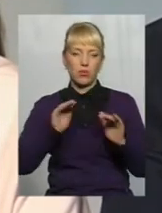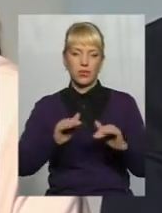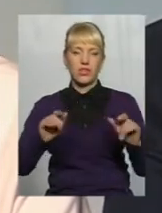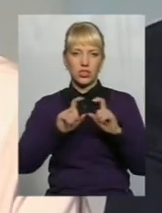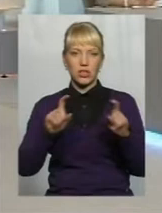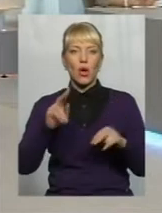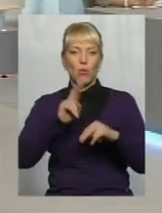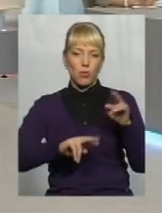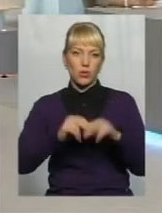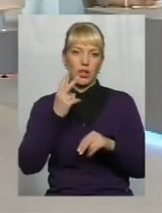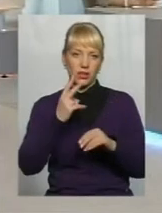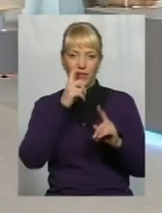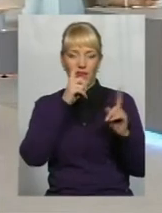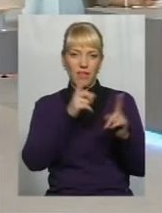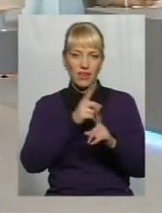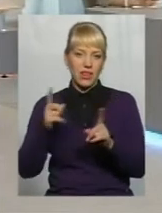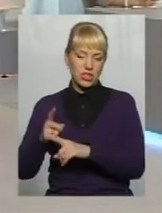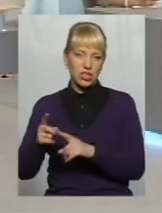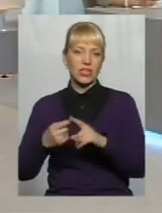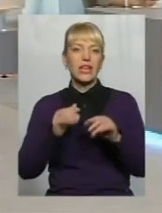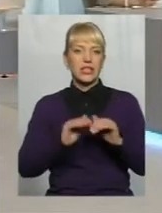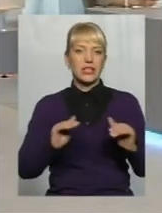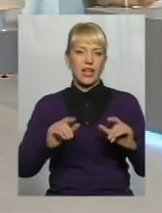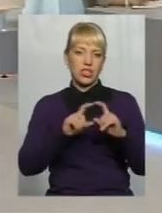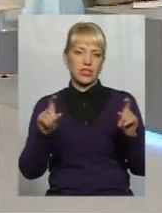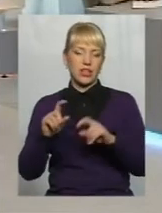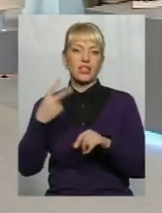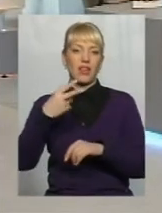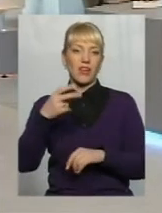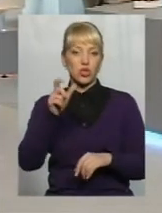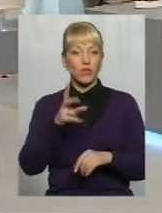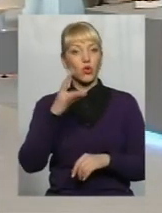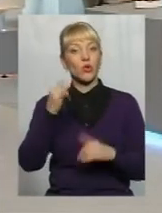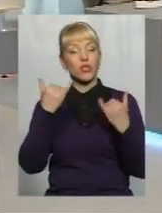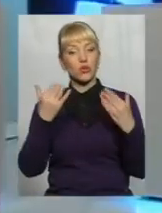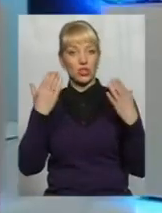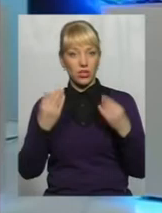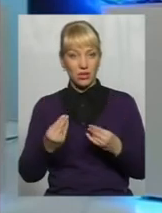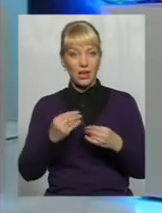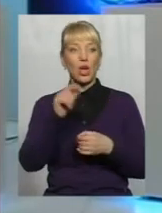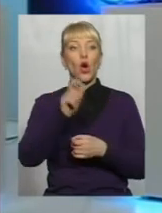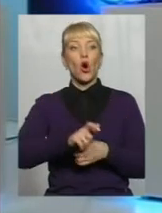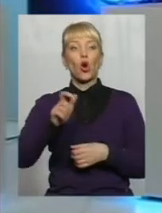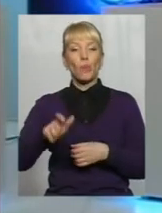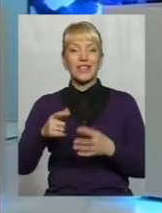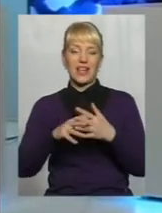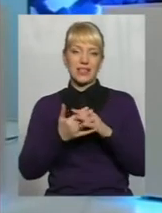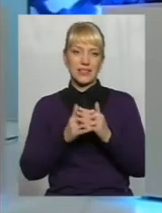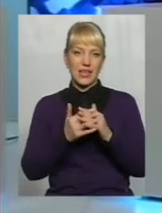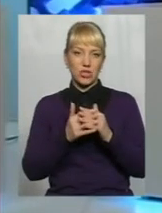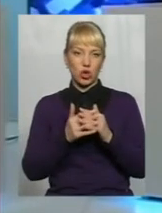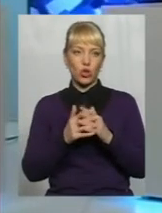дитячих садки Невеликі, на 20 чоловік Але на сьогоднішній день Громадяни цього сільської,